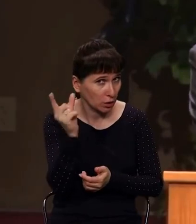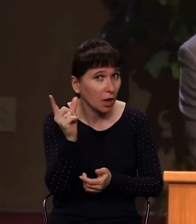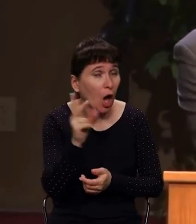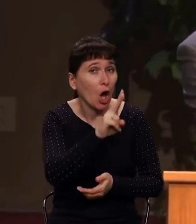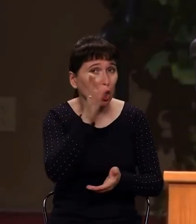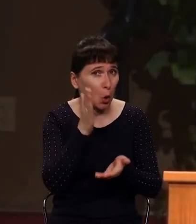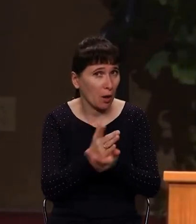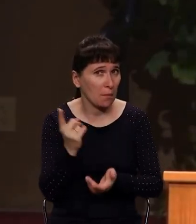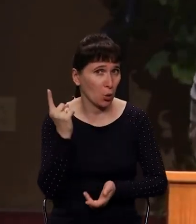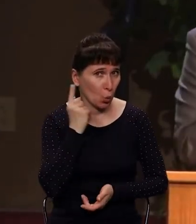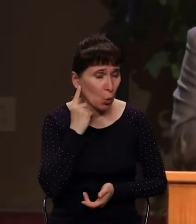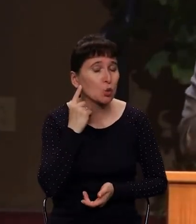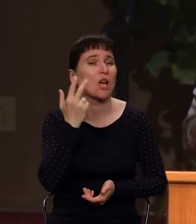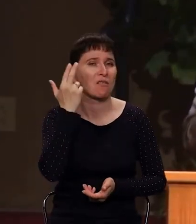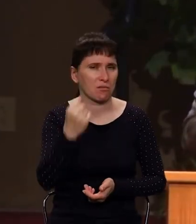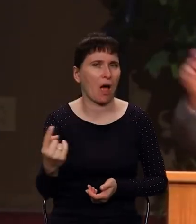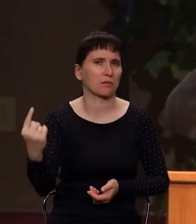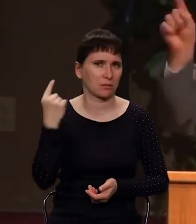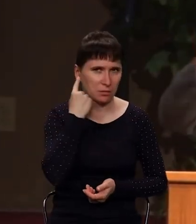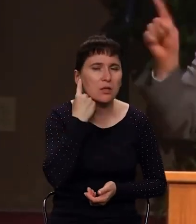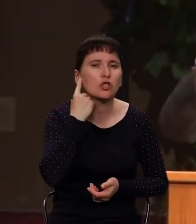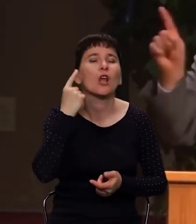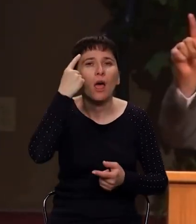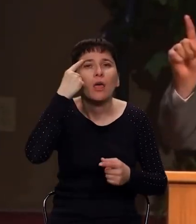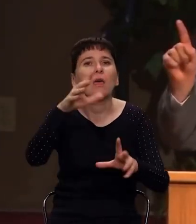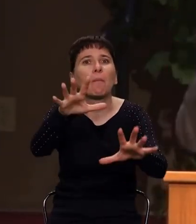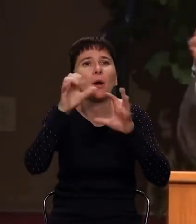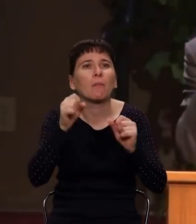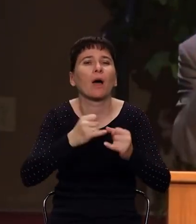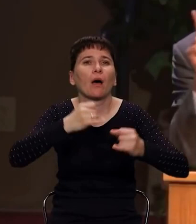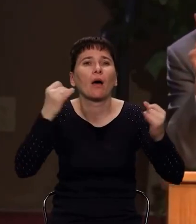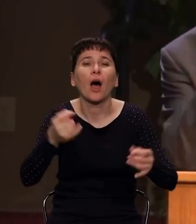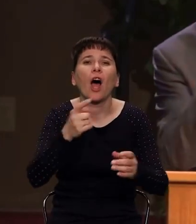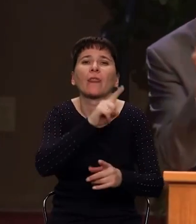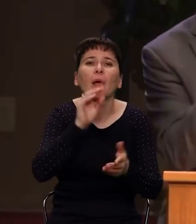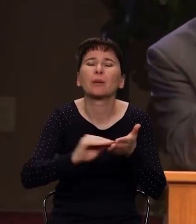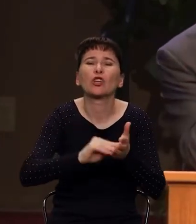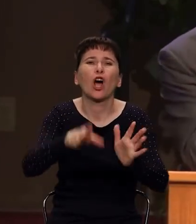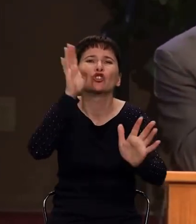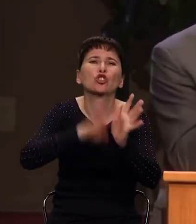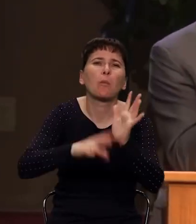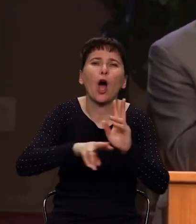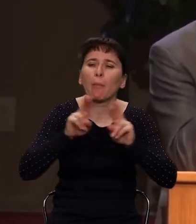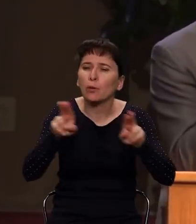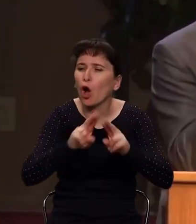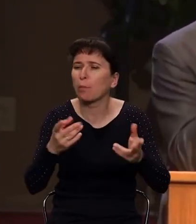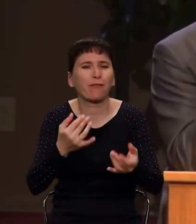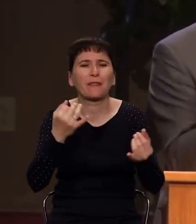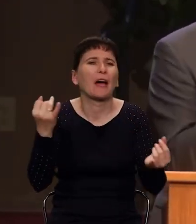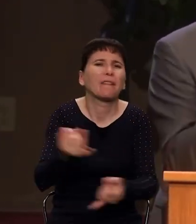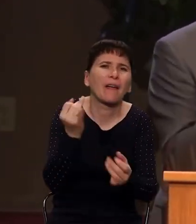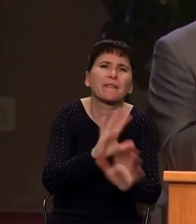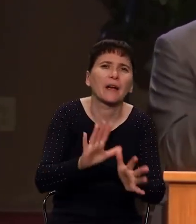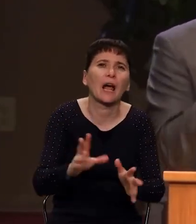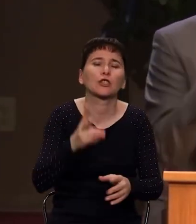имеющий ухо дослышит, и услышишь из любой проповеди, самой ничтожной, самой немощной, самой